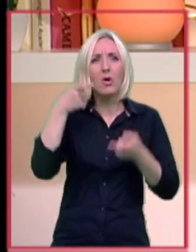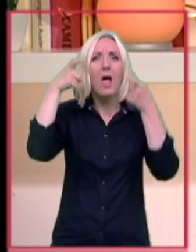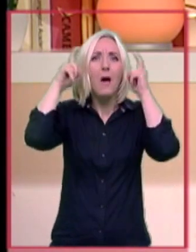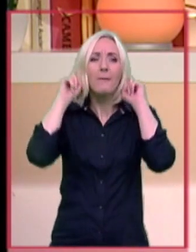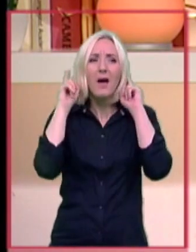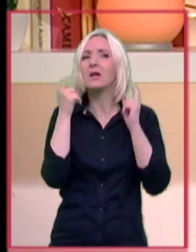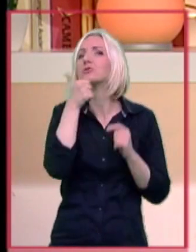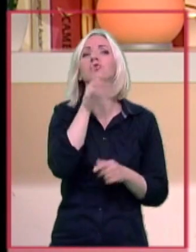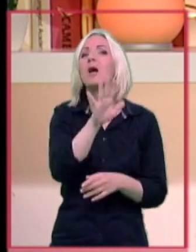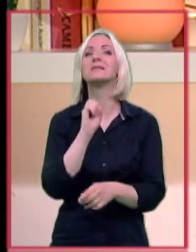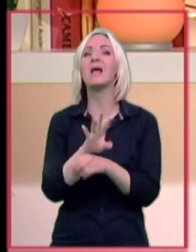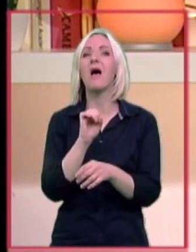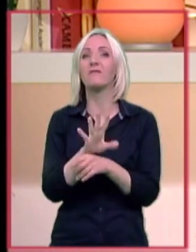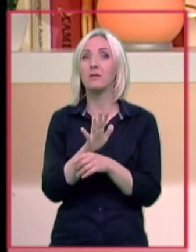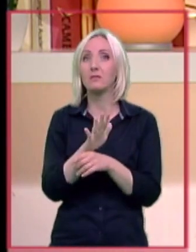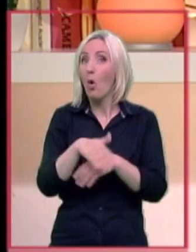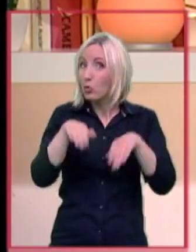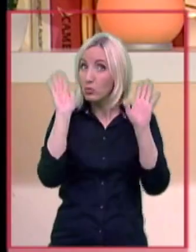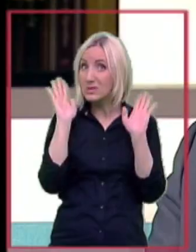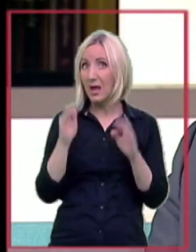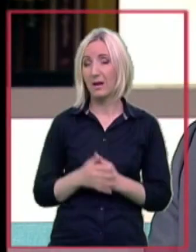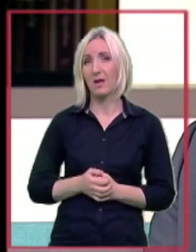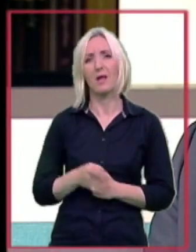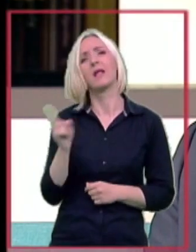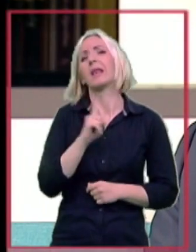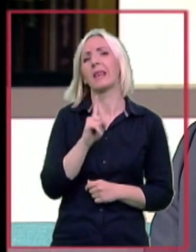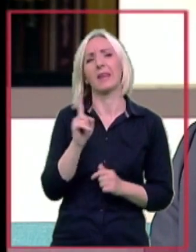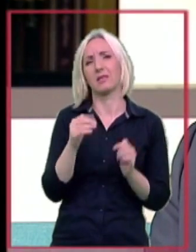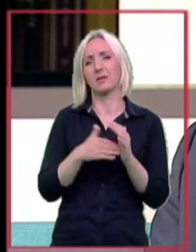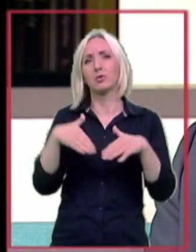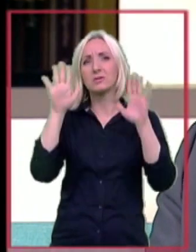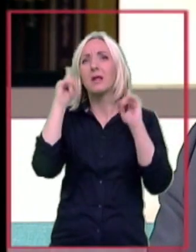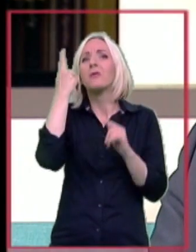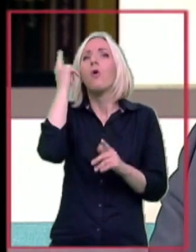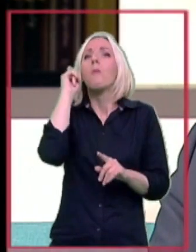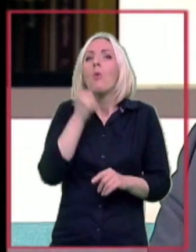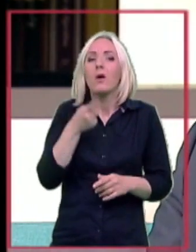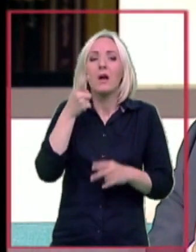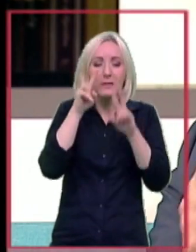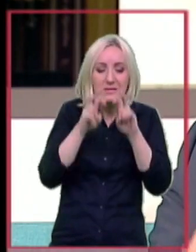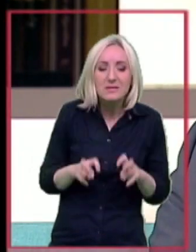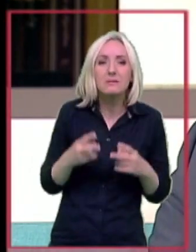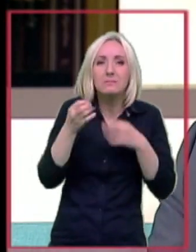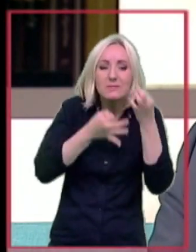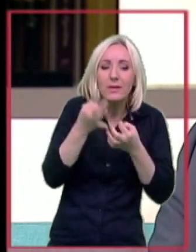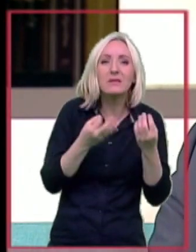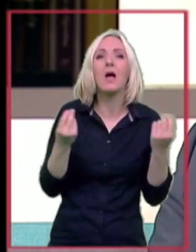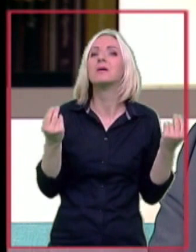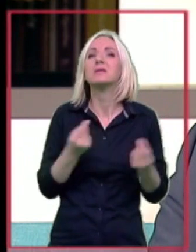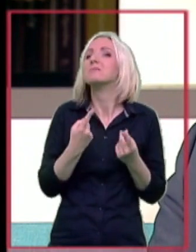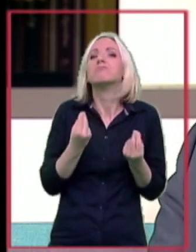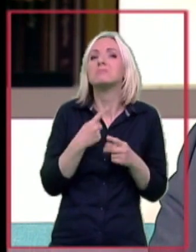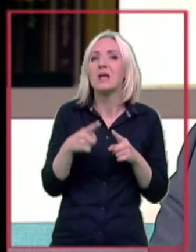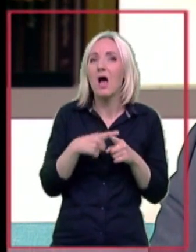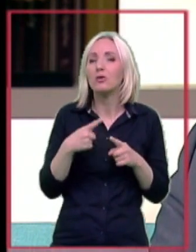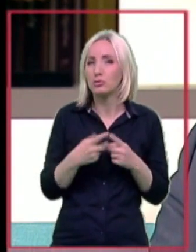aparat, šta je vaš savjet? Da odustane od njega? Ne, ne. Prvo moram da se ispita zbog čega, da li je dobro uređen fitting. I